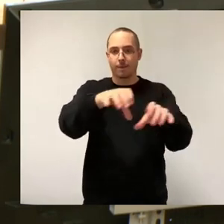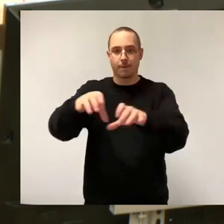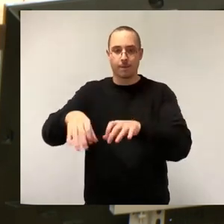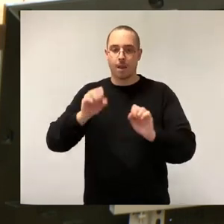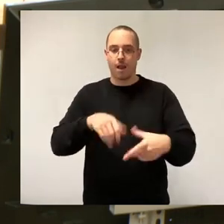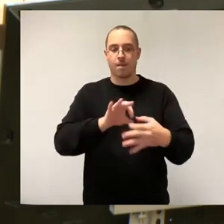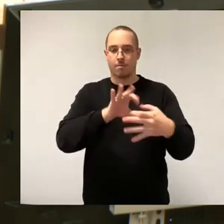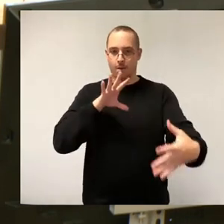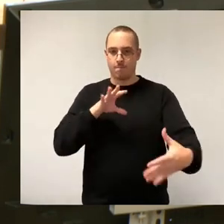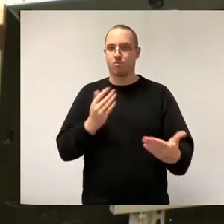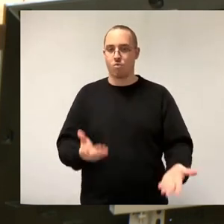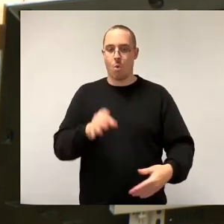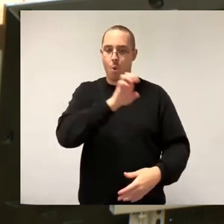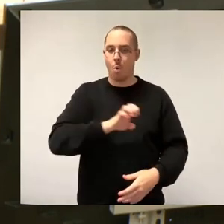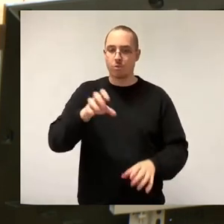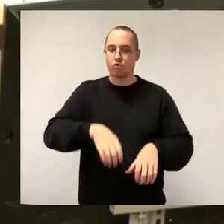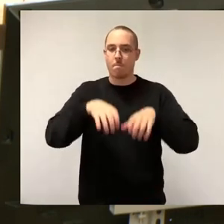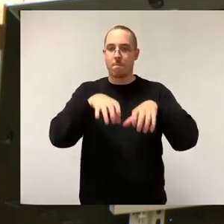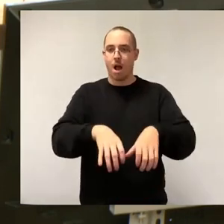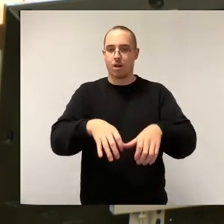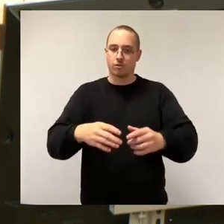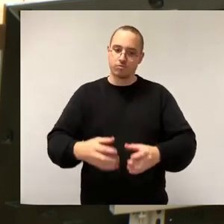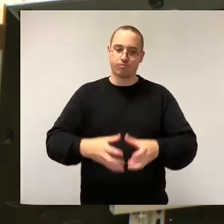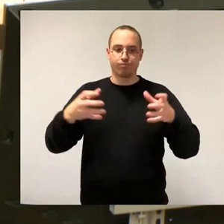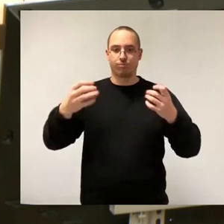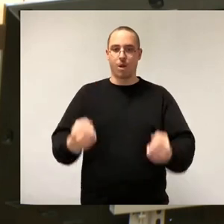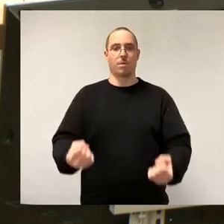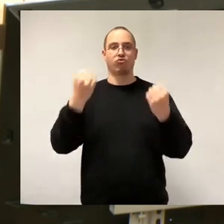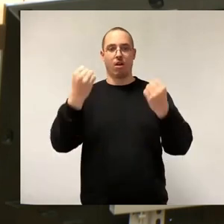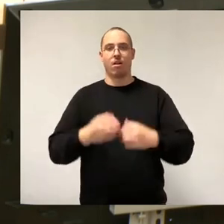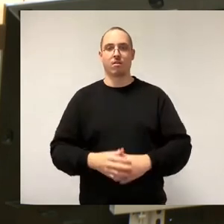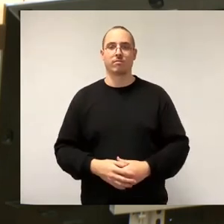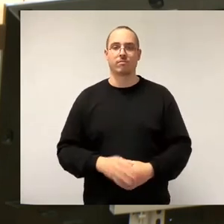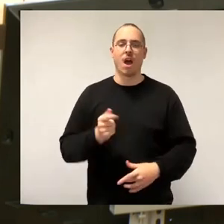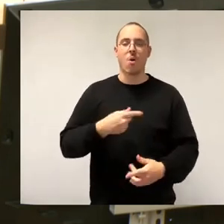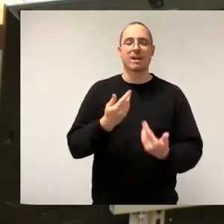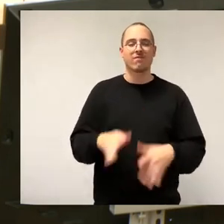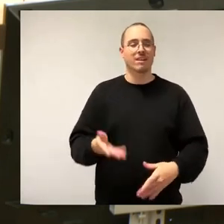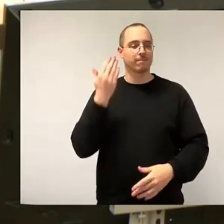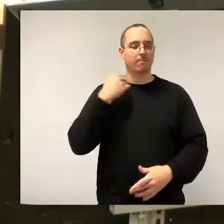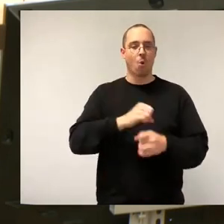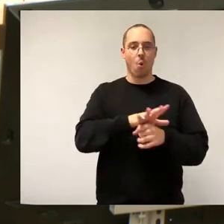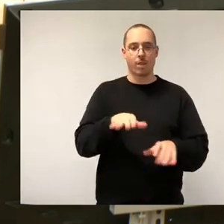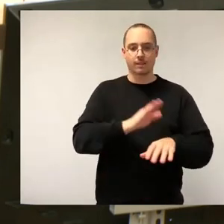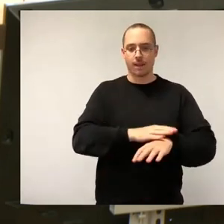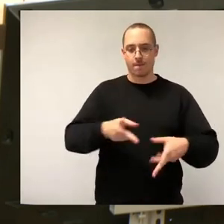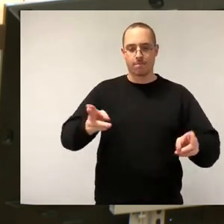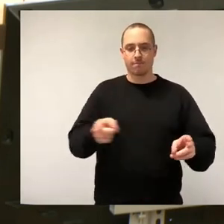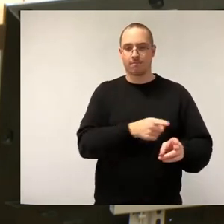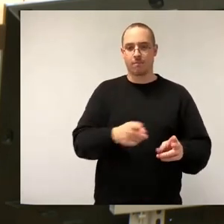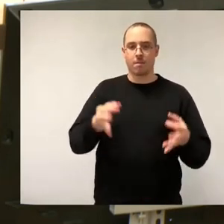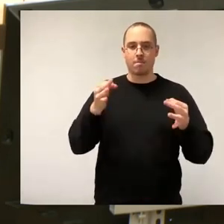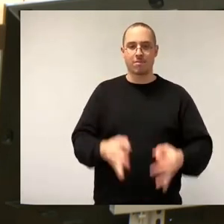Zeiten, wie wir es in der Corona-Zeit erlebten, als Transportwege weggebrochen sind. Mit der Ansiedlung